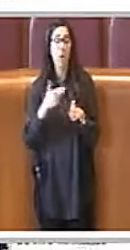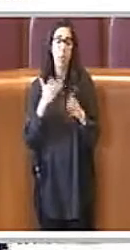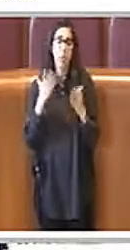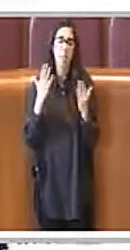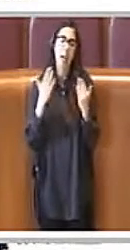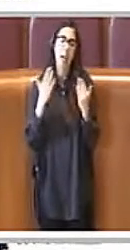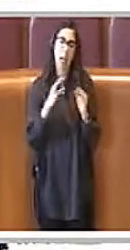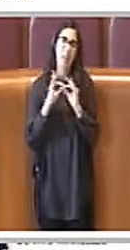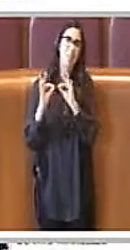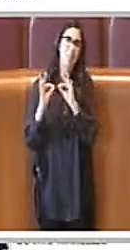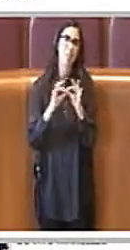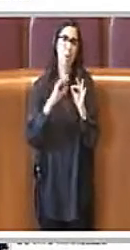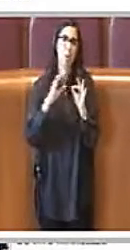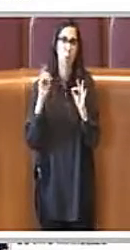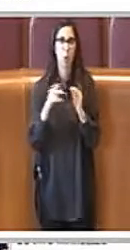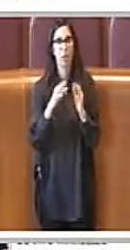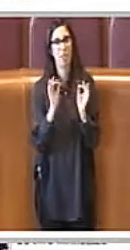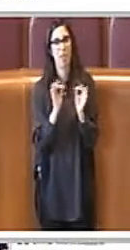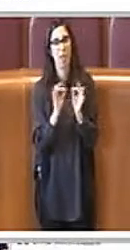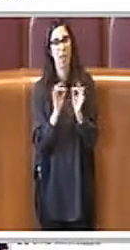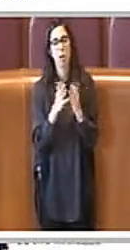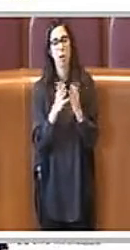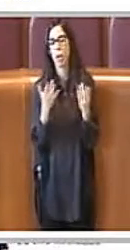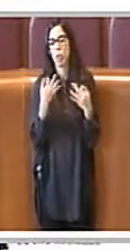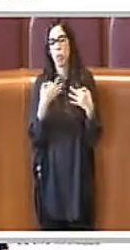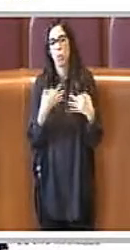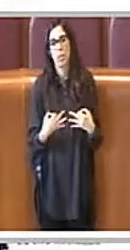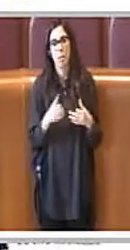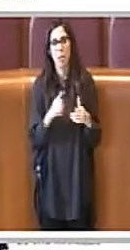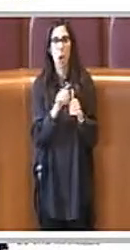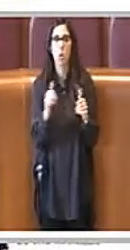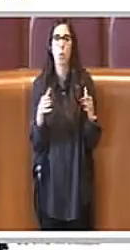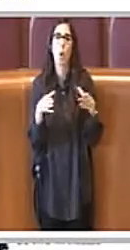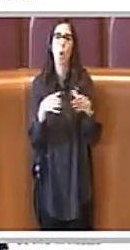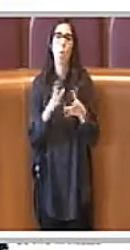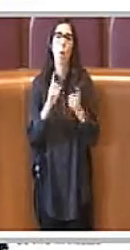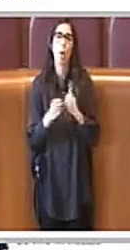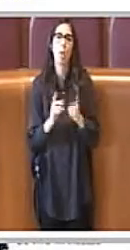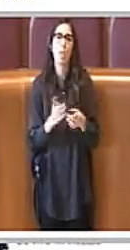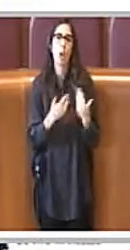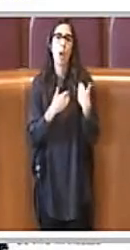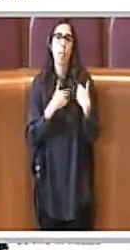ogni forza politica Ovviamente si assumerà la responsabilità del proprio voto Grazie Grazie Grazie a